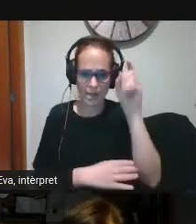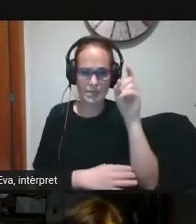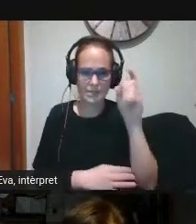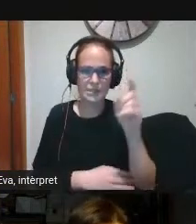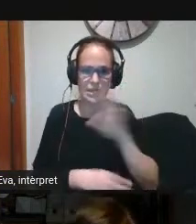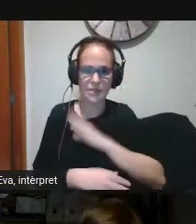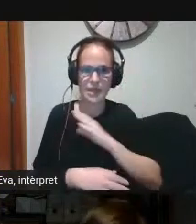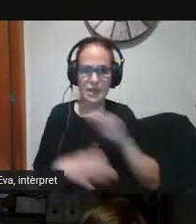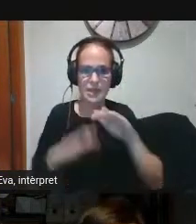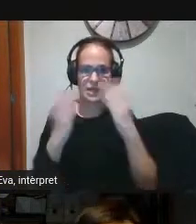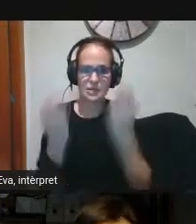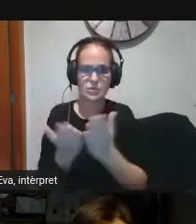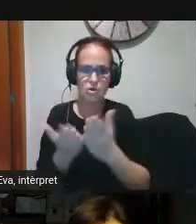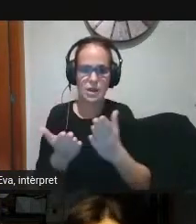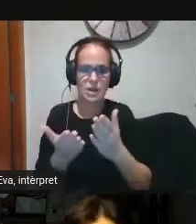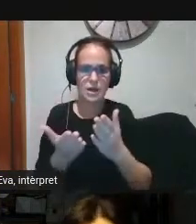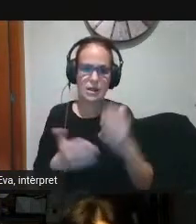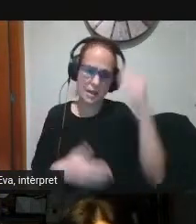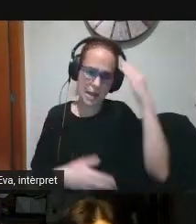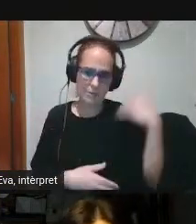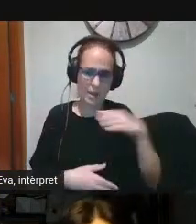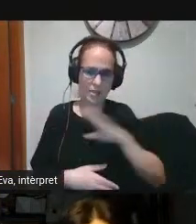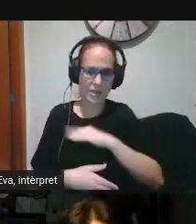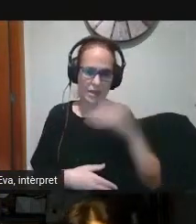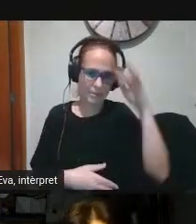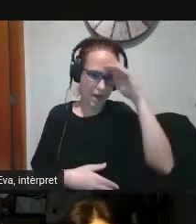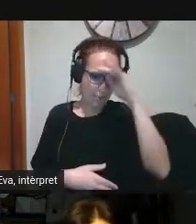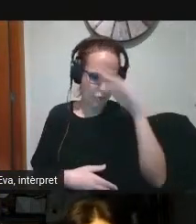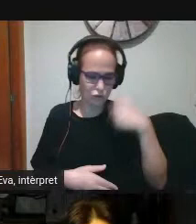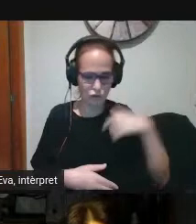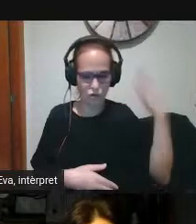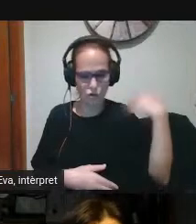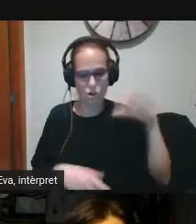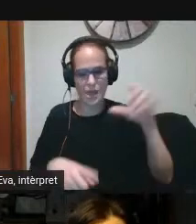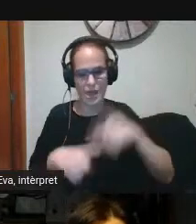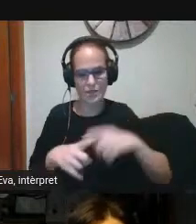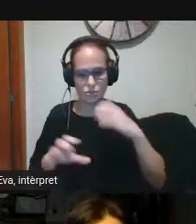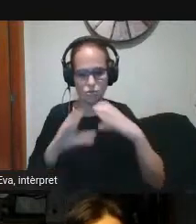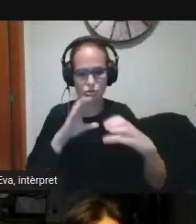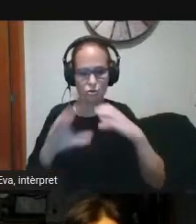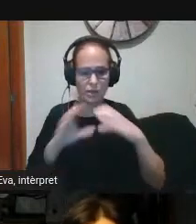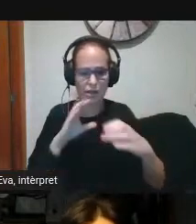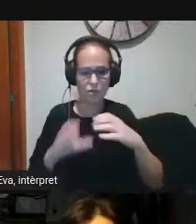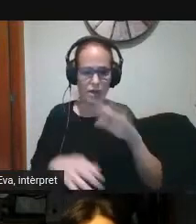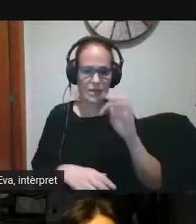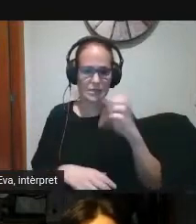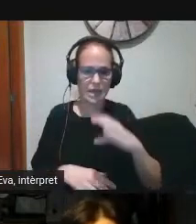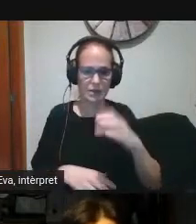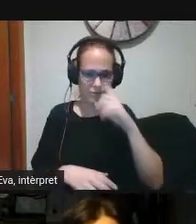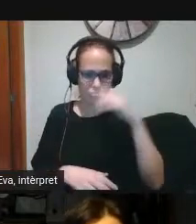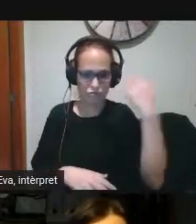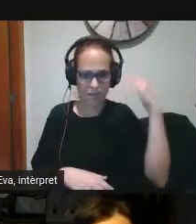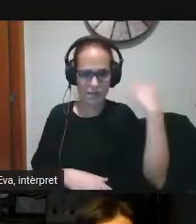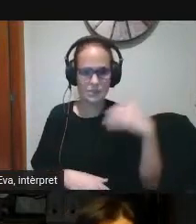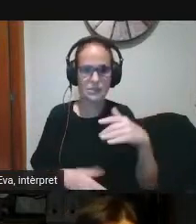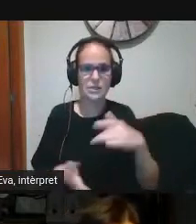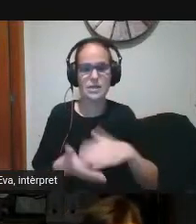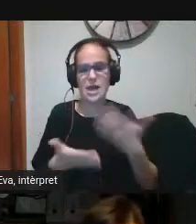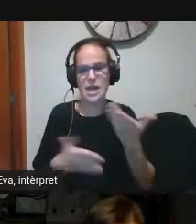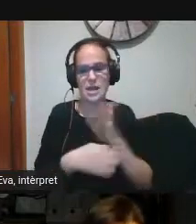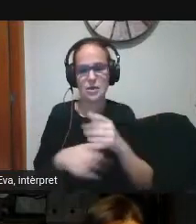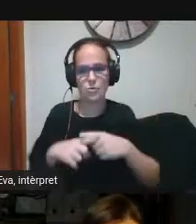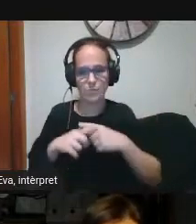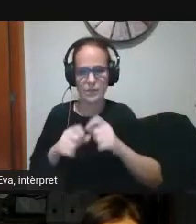havia sigut coordinadora TAC fa uns anys i bé compartirem l'experiència del nostre centre